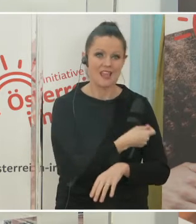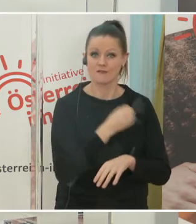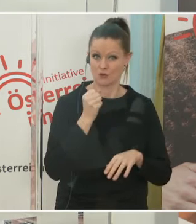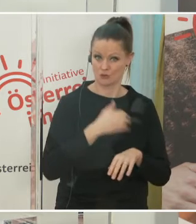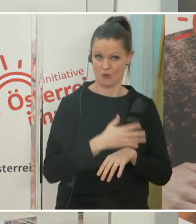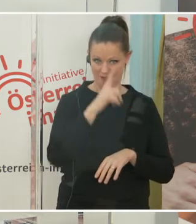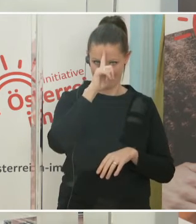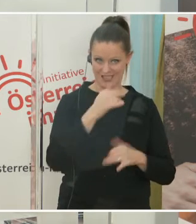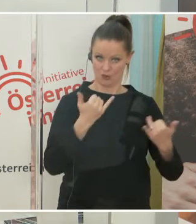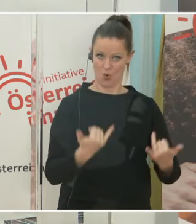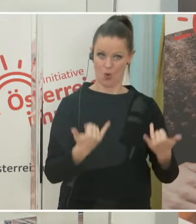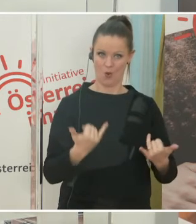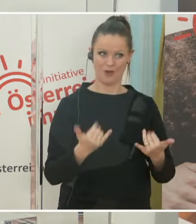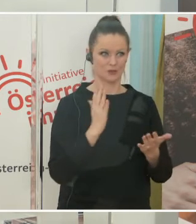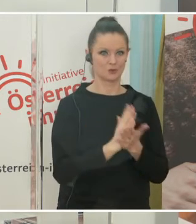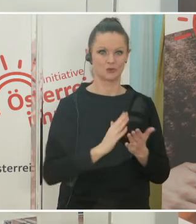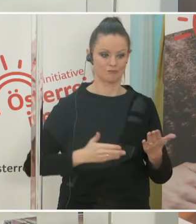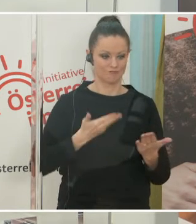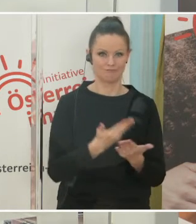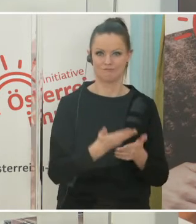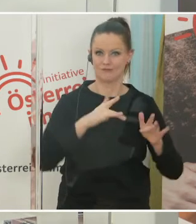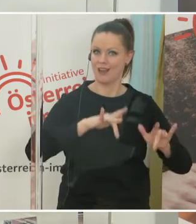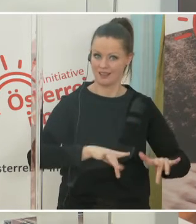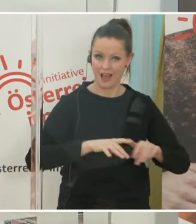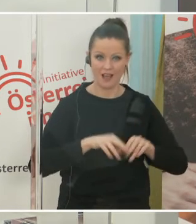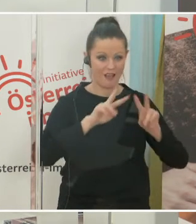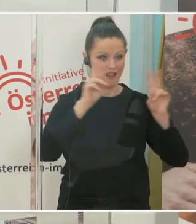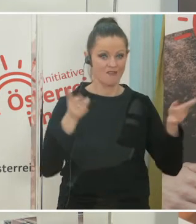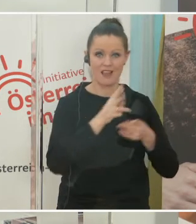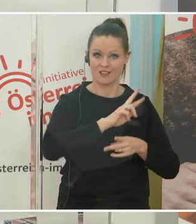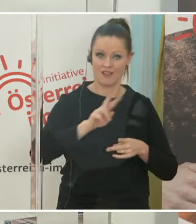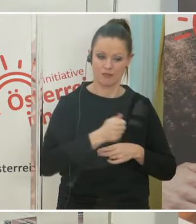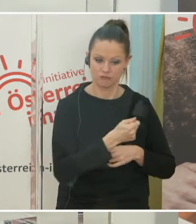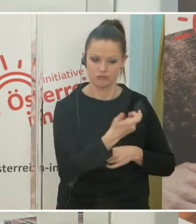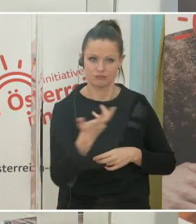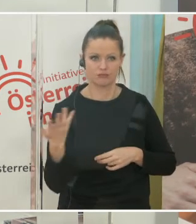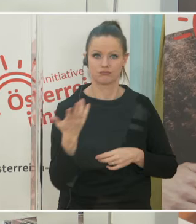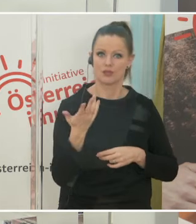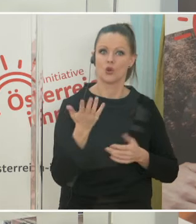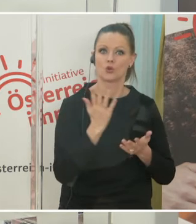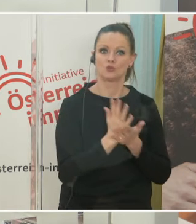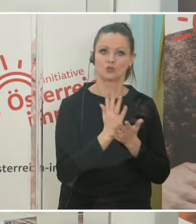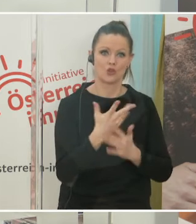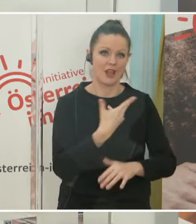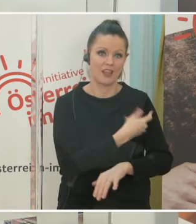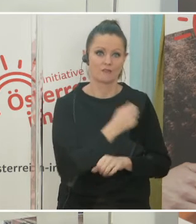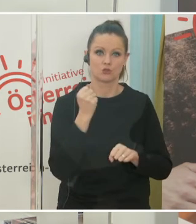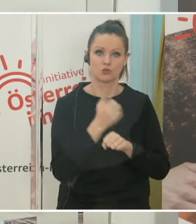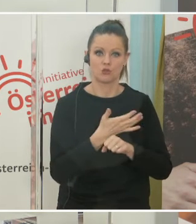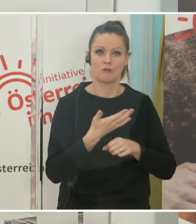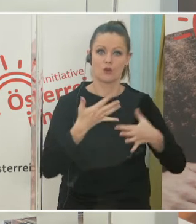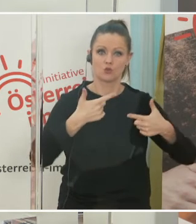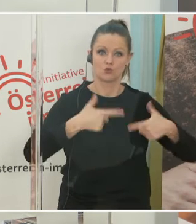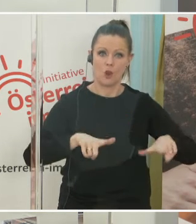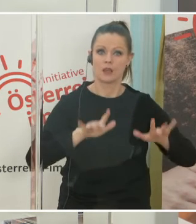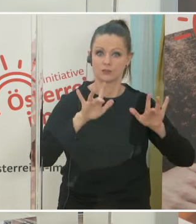uns heute bereits zur Verfügung. Es sind weltweit mehrere dieser Impfstoffe zugelassen und wir erwarten auch in den nächsten Wochen